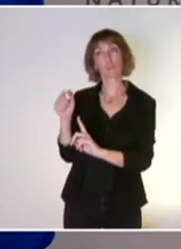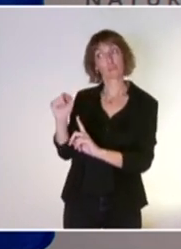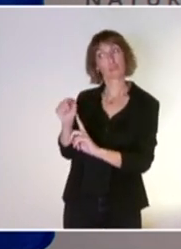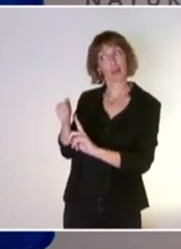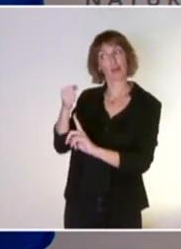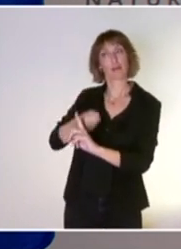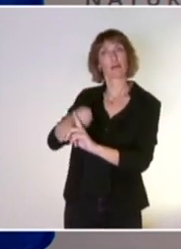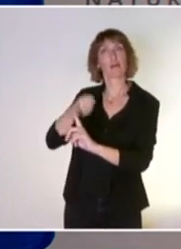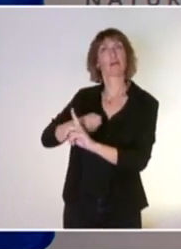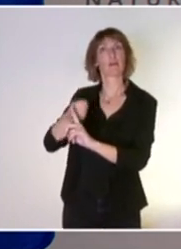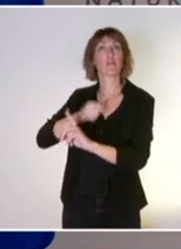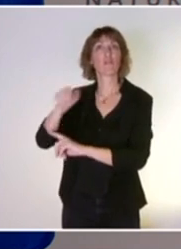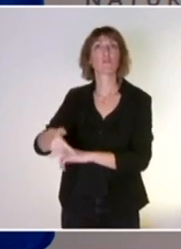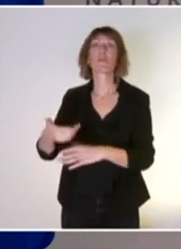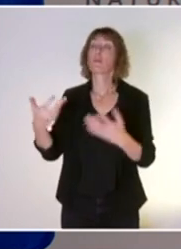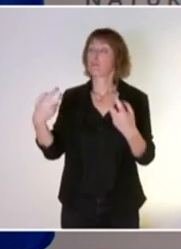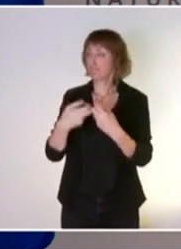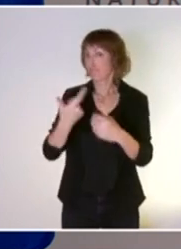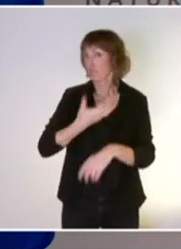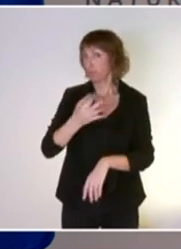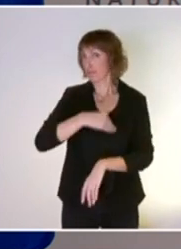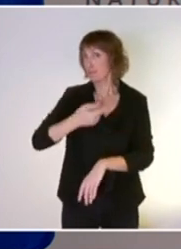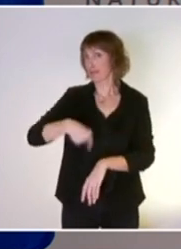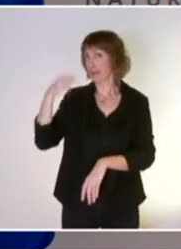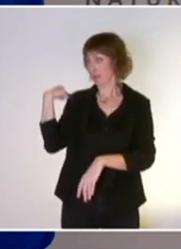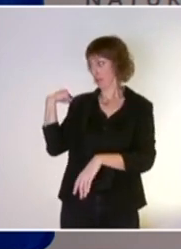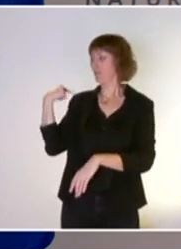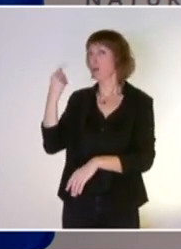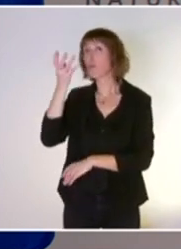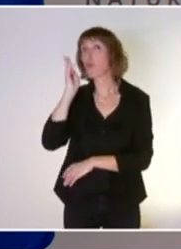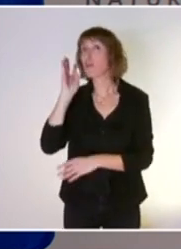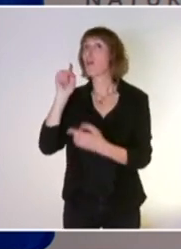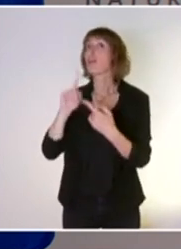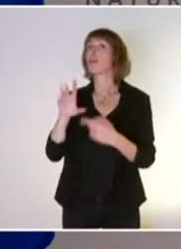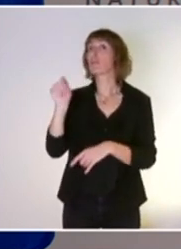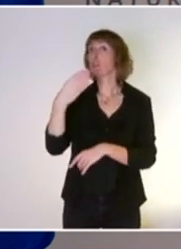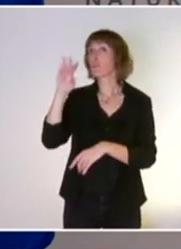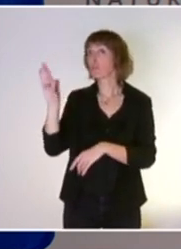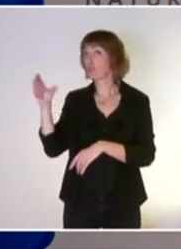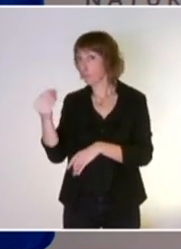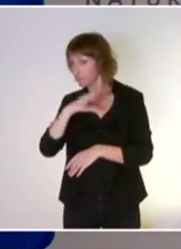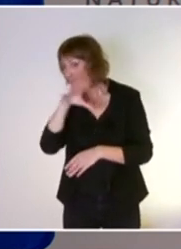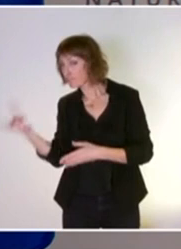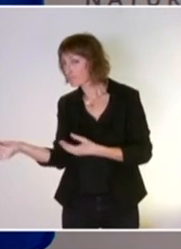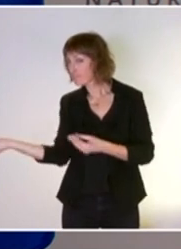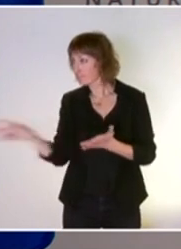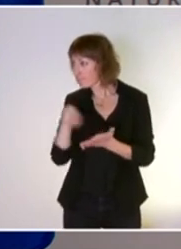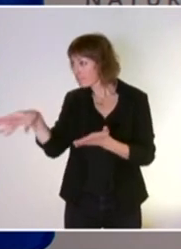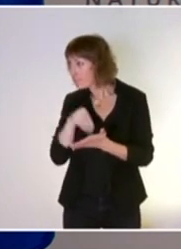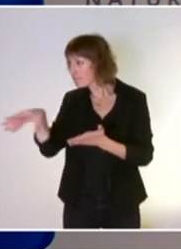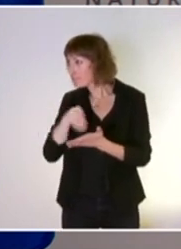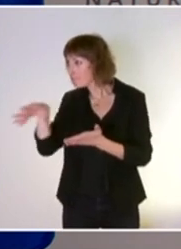tenu la semaine dernière une conférence sur la biodiversité Outre-mer qui va venir nourrir la stratégie nationale biodiversité dans son volet justement